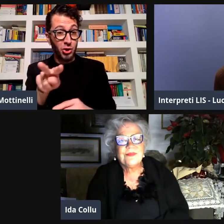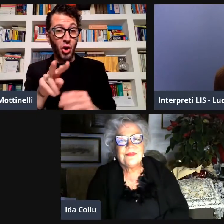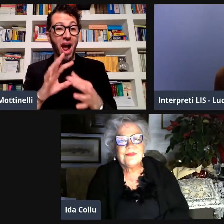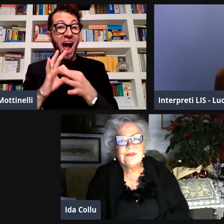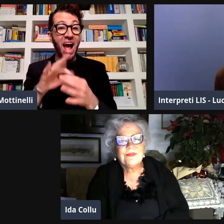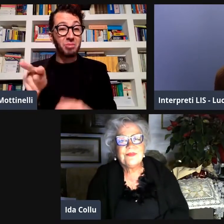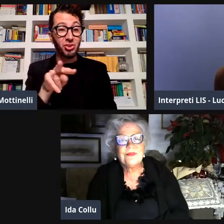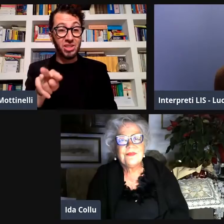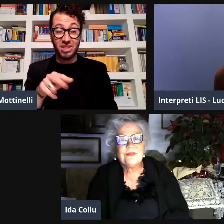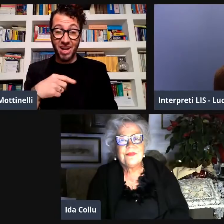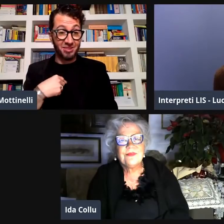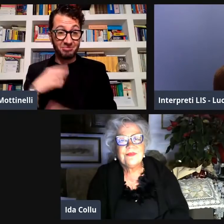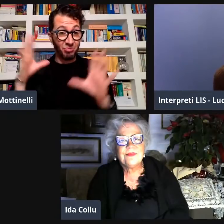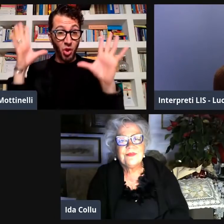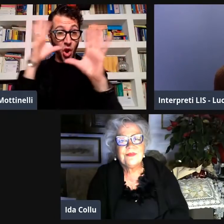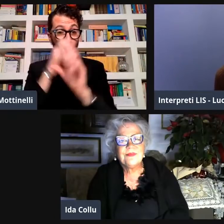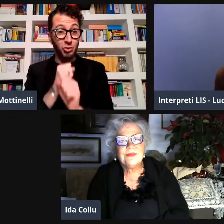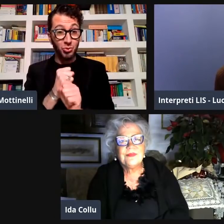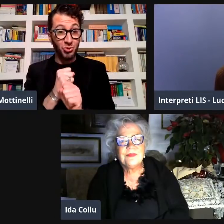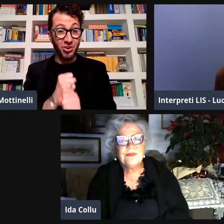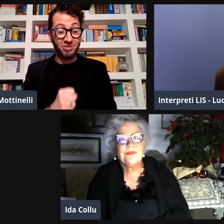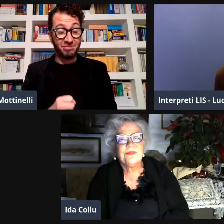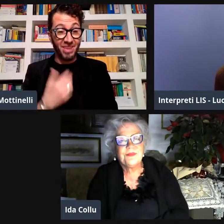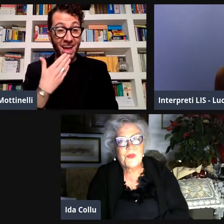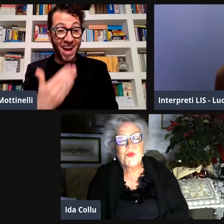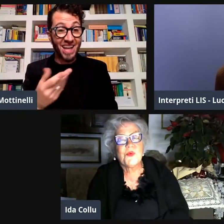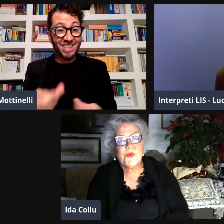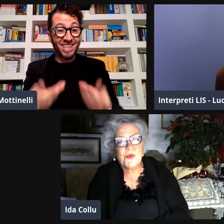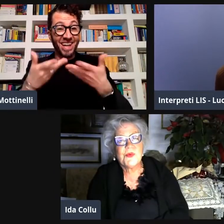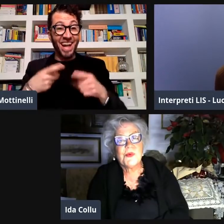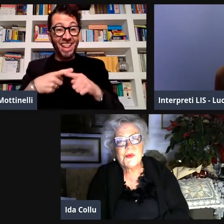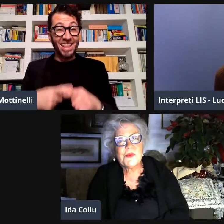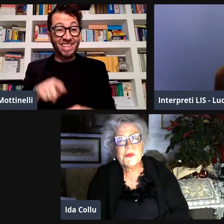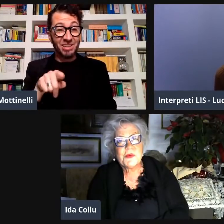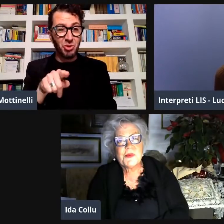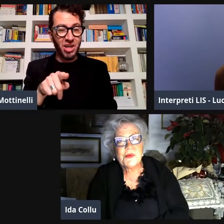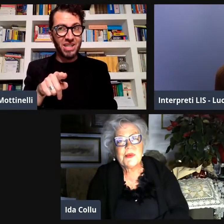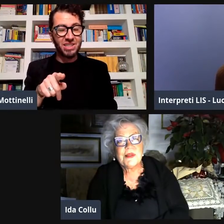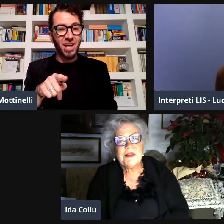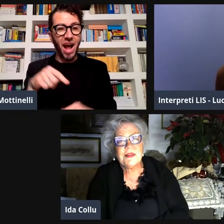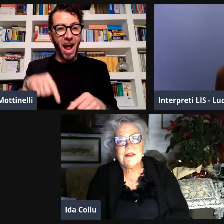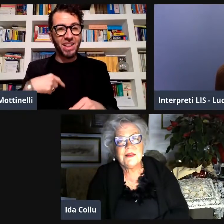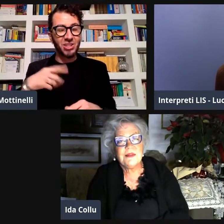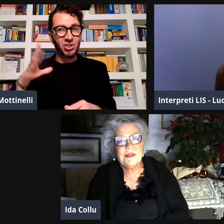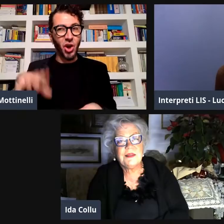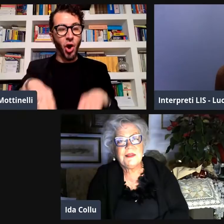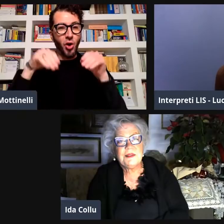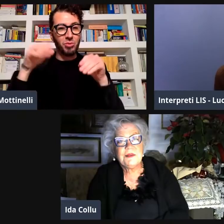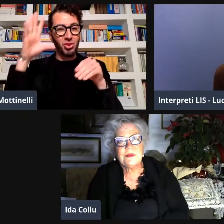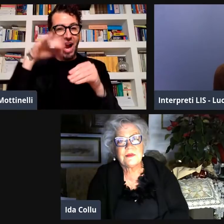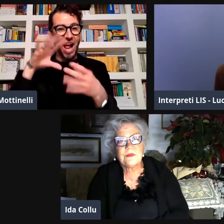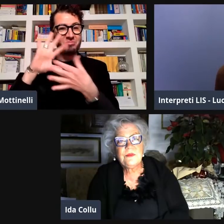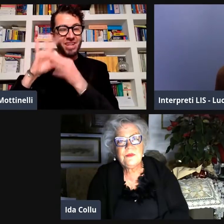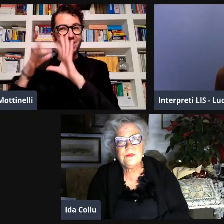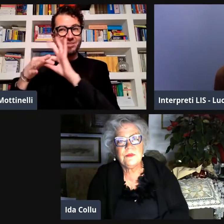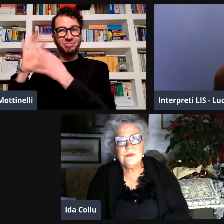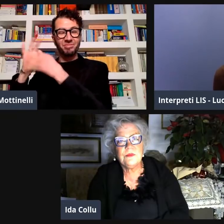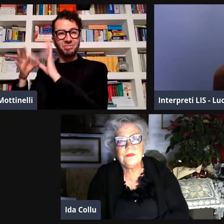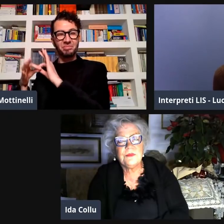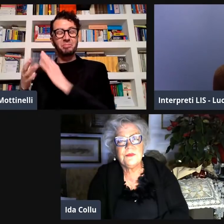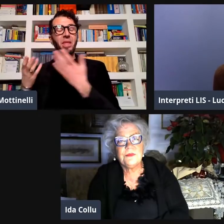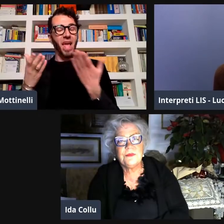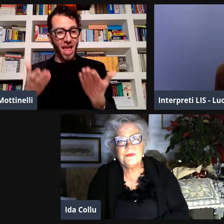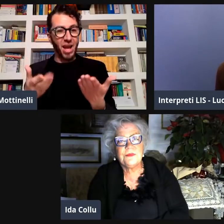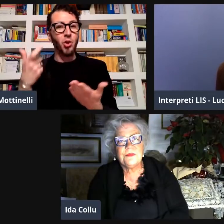Quindi possiamo dire che io ero all'oscuro di questa parte del racconto della vostra amicizia. Quindi grazie di